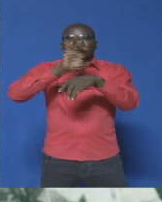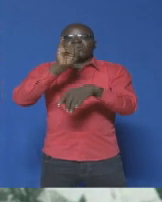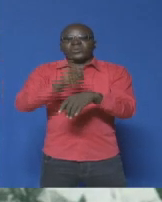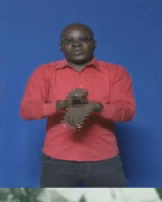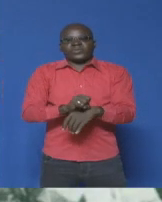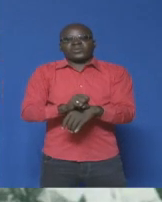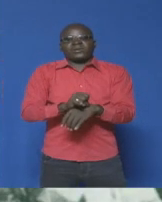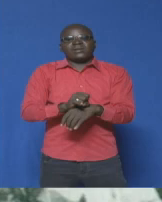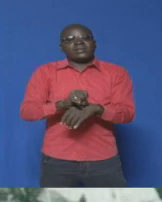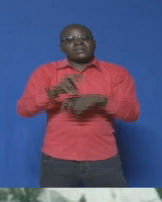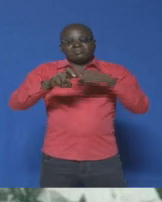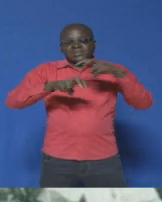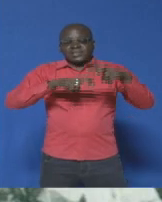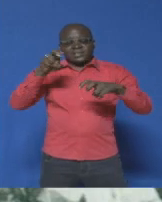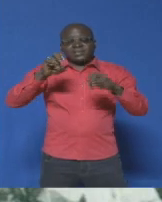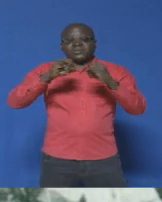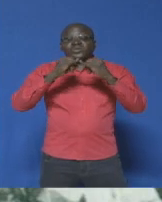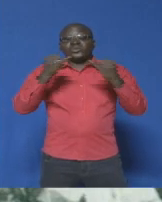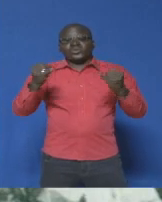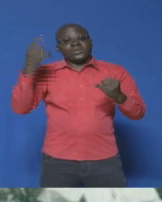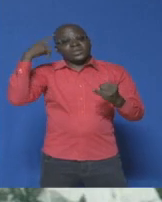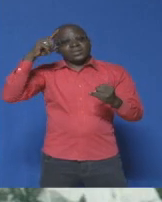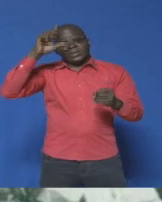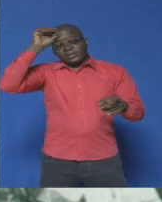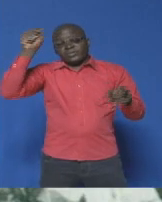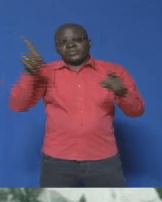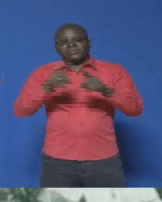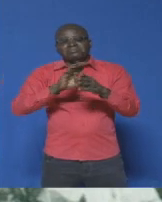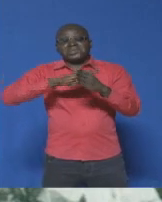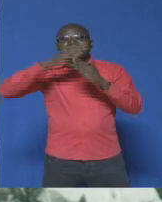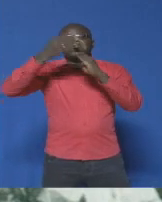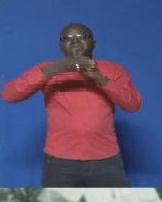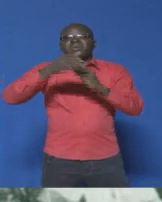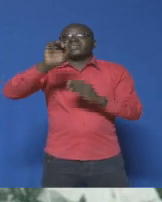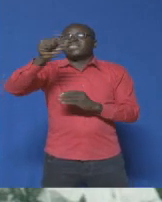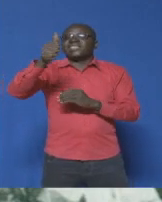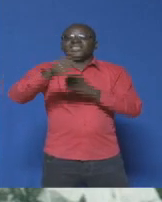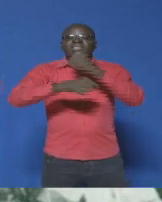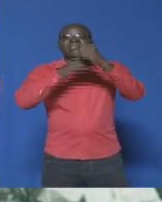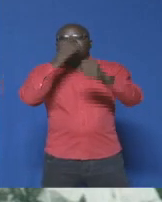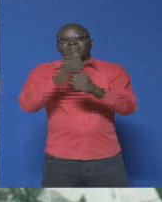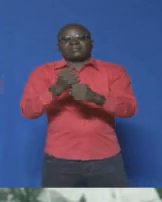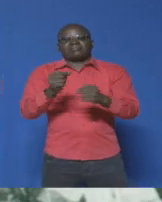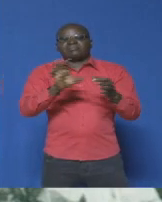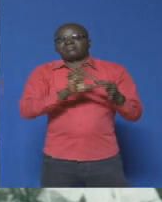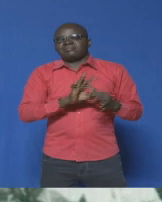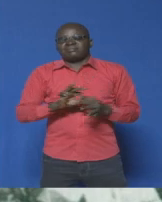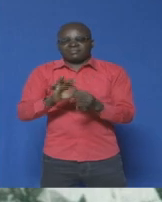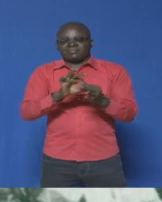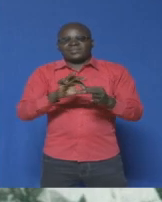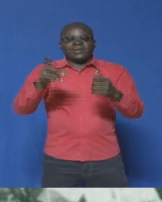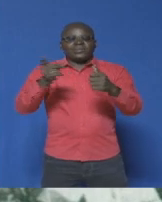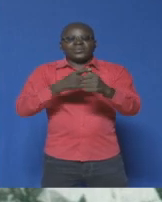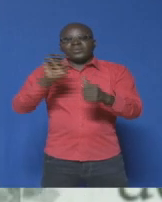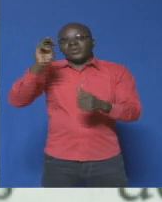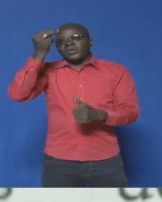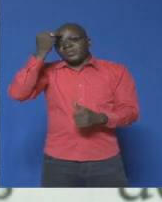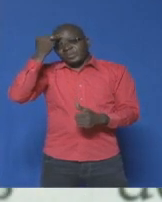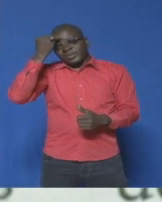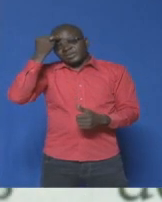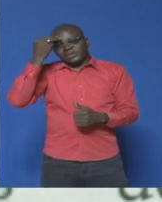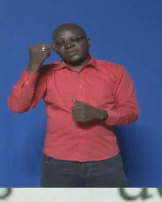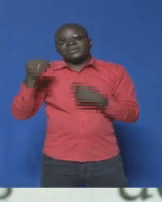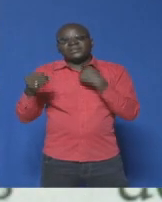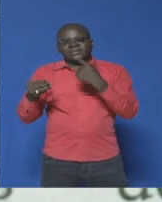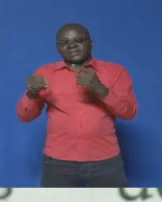confrère, fait donc office de bilan d'une décennie de coopération. Et le premier ministre Bukinabé note Ojeudou Faso,